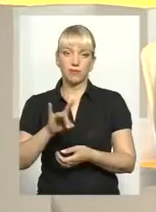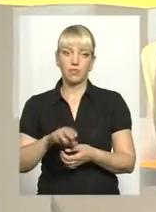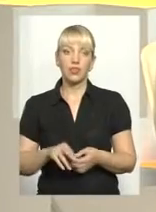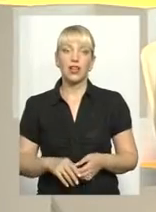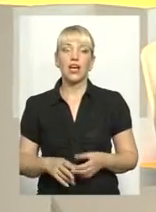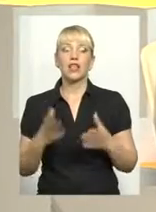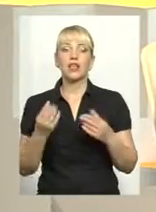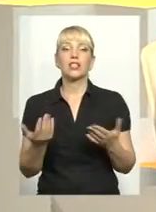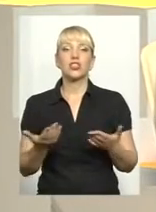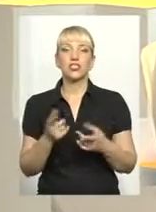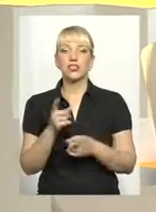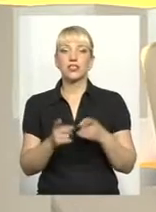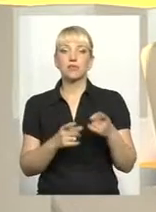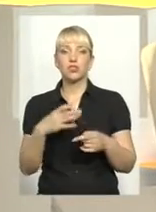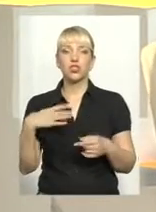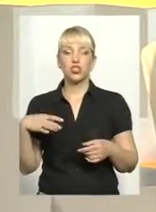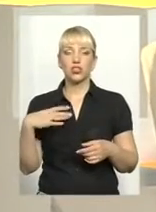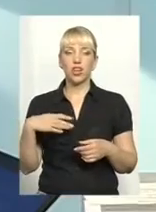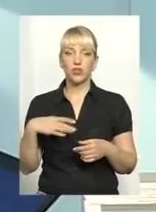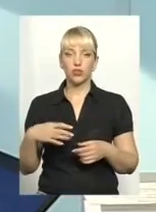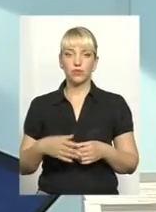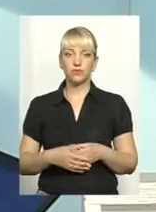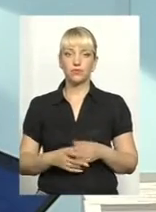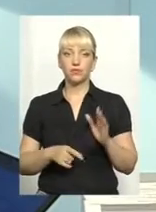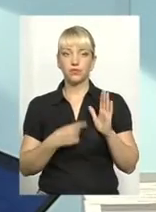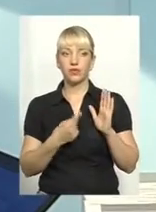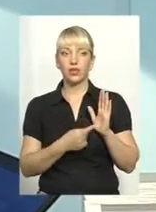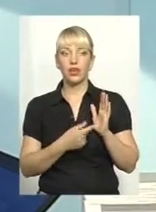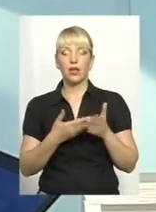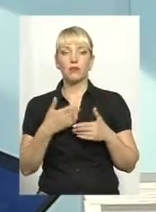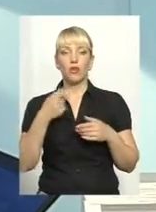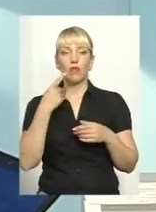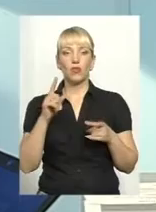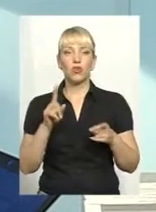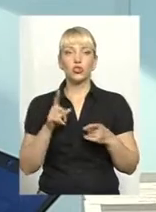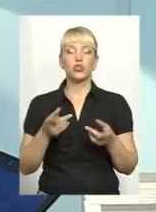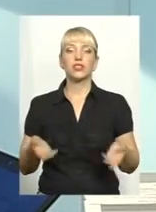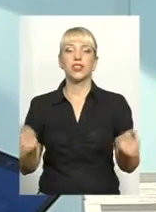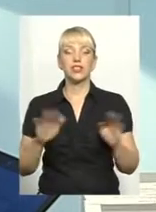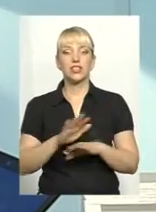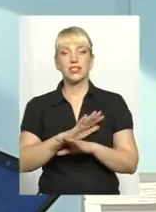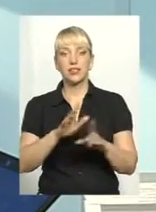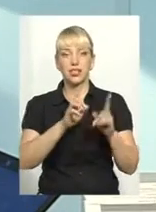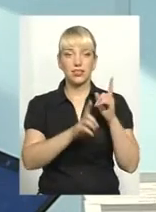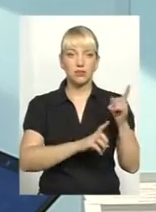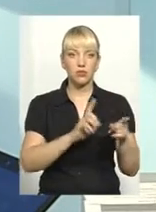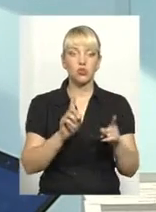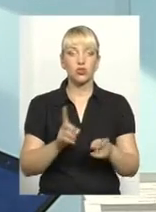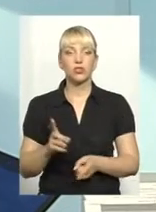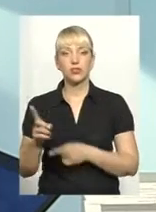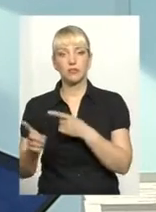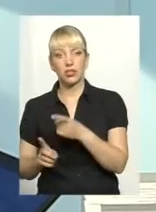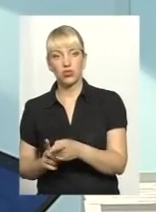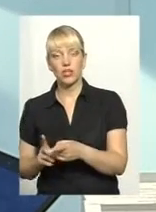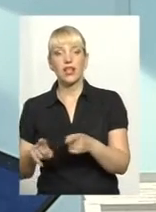ще зміни чекають? Так, це ми говорили про те, що залишається незмінним, і те, що змінюється. Також,